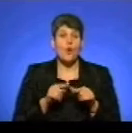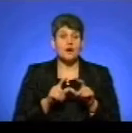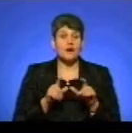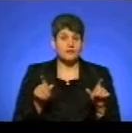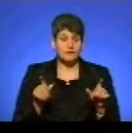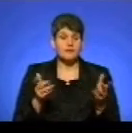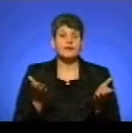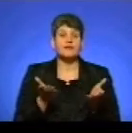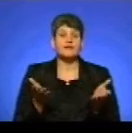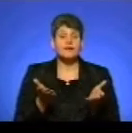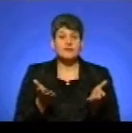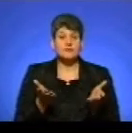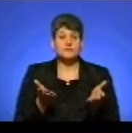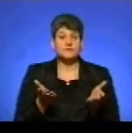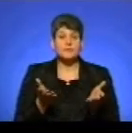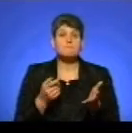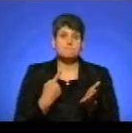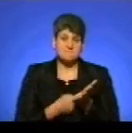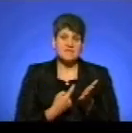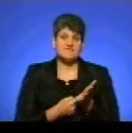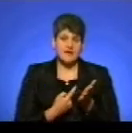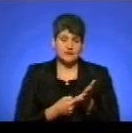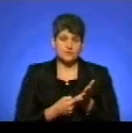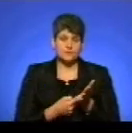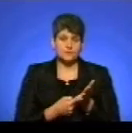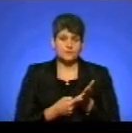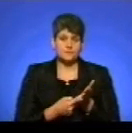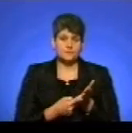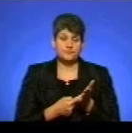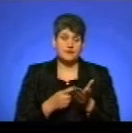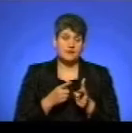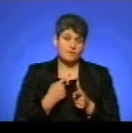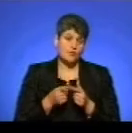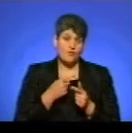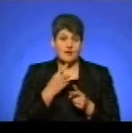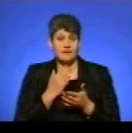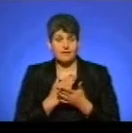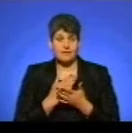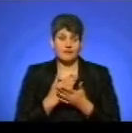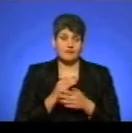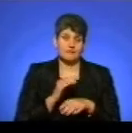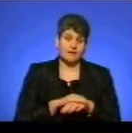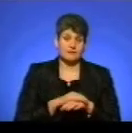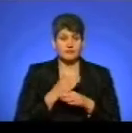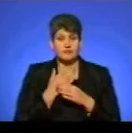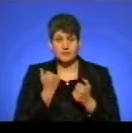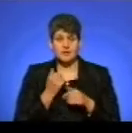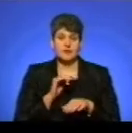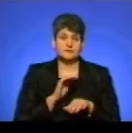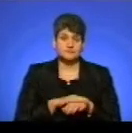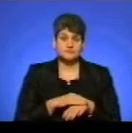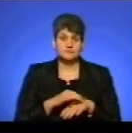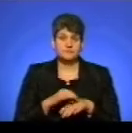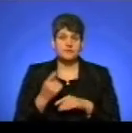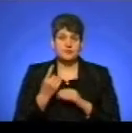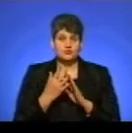підтверджує, так, чи спростовує факт насильства, і який в першу чергу